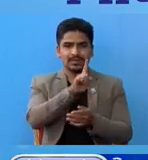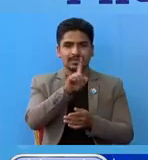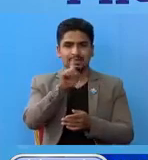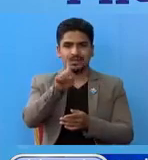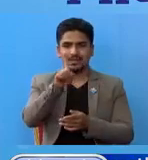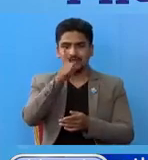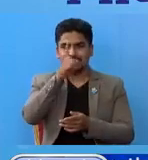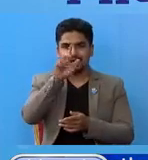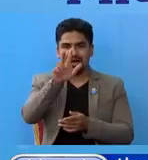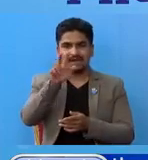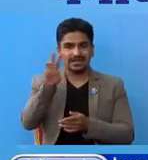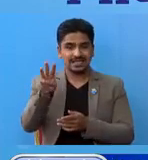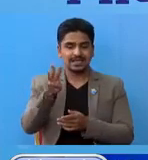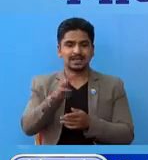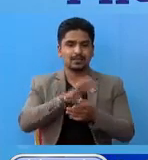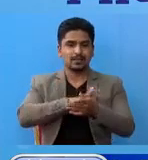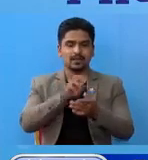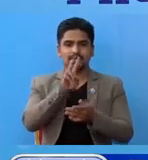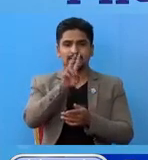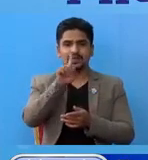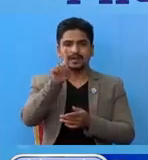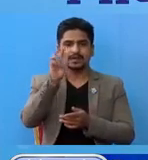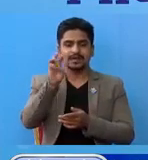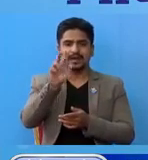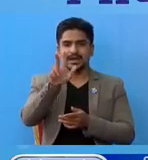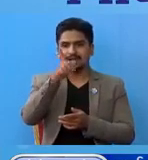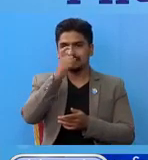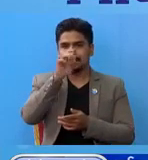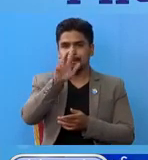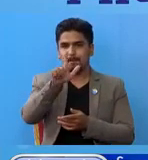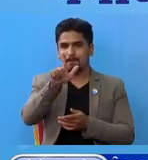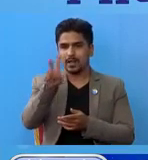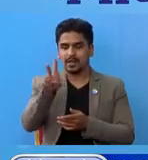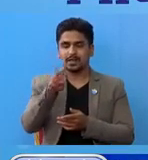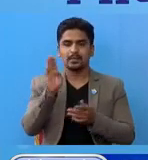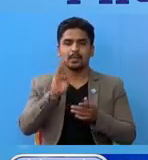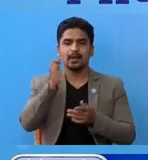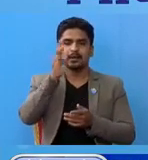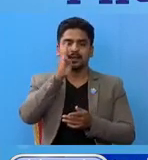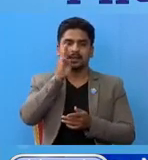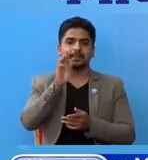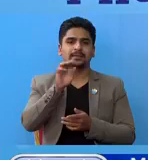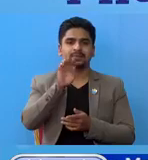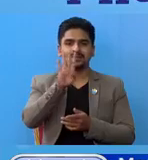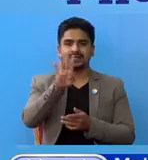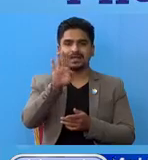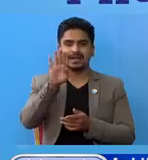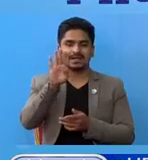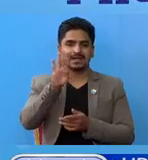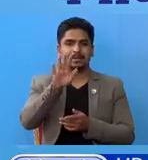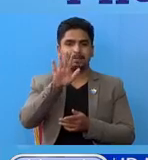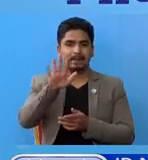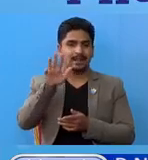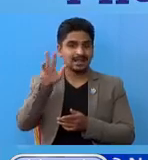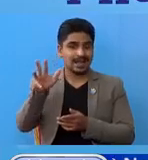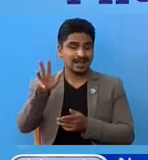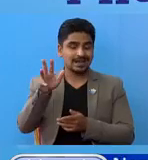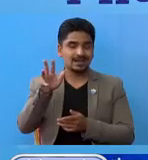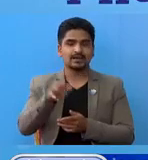चा।